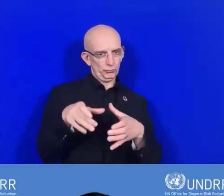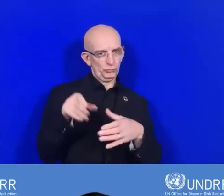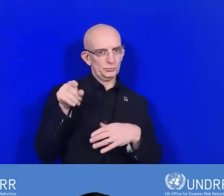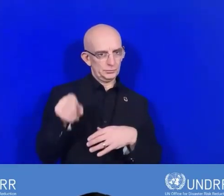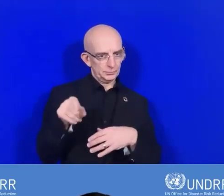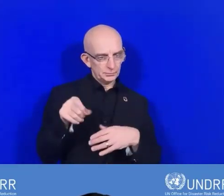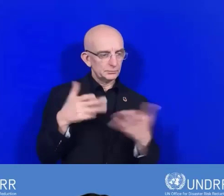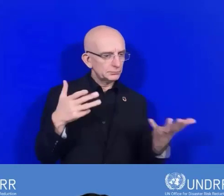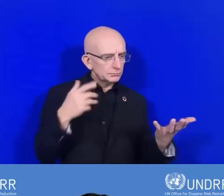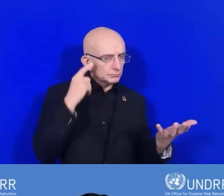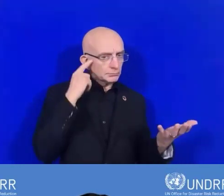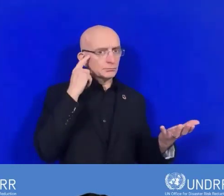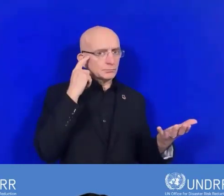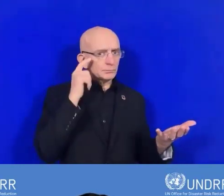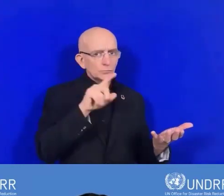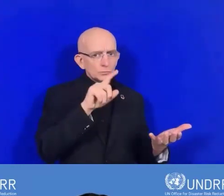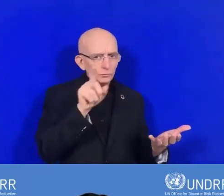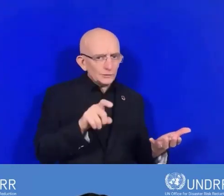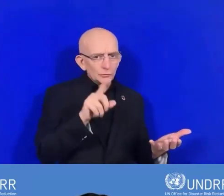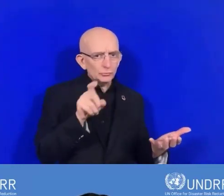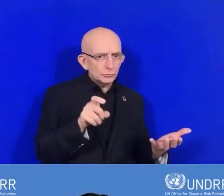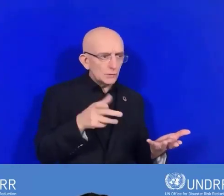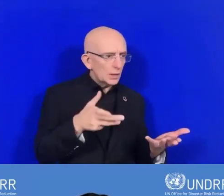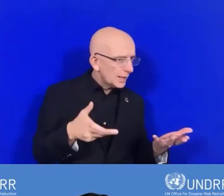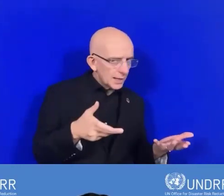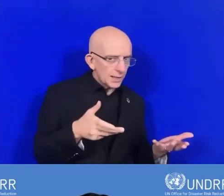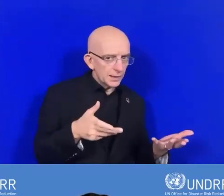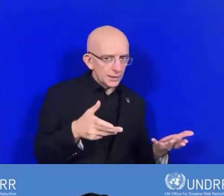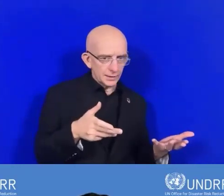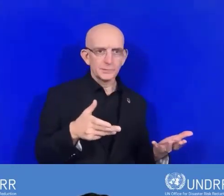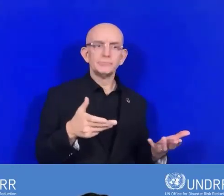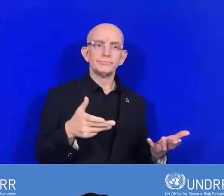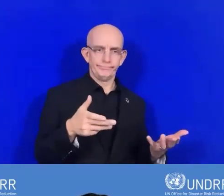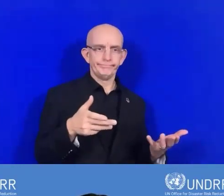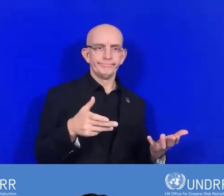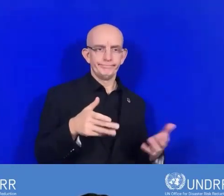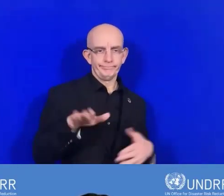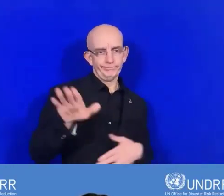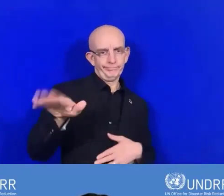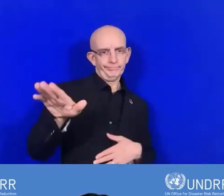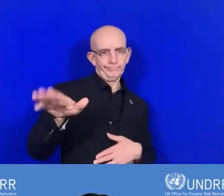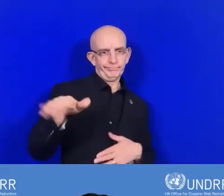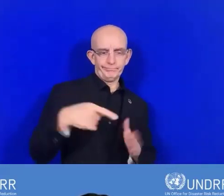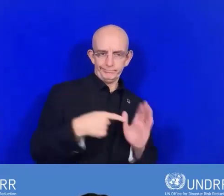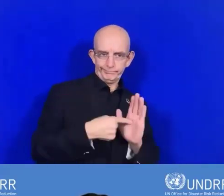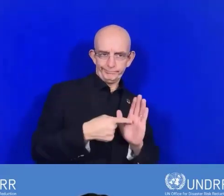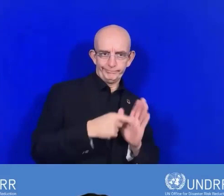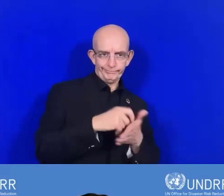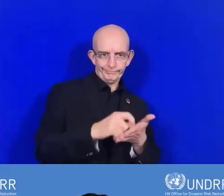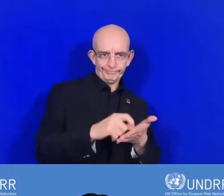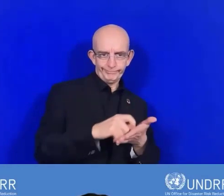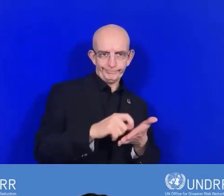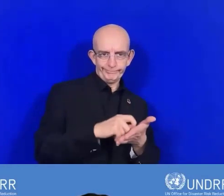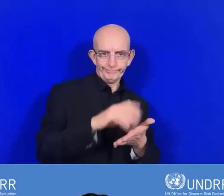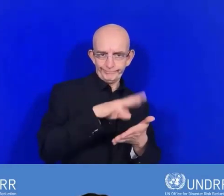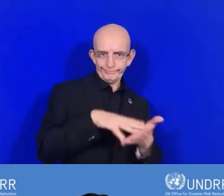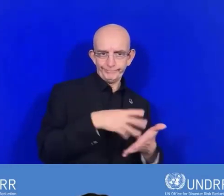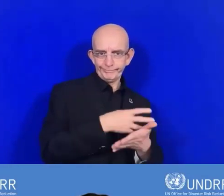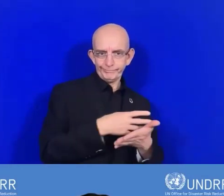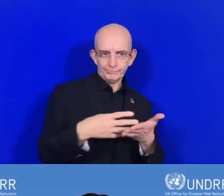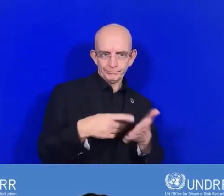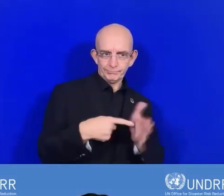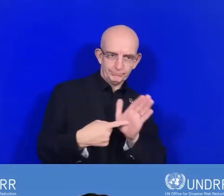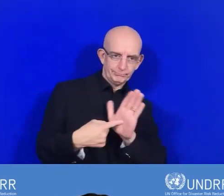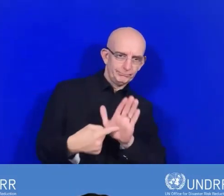personnes en situation de handicap et nous nous